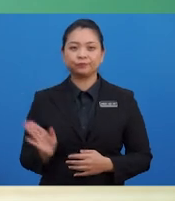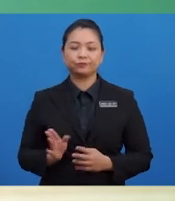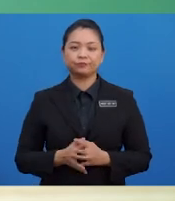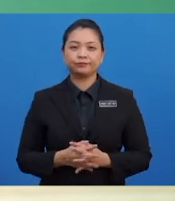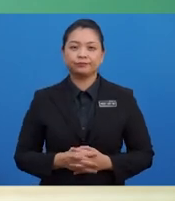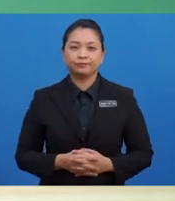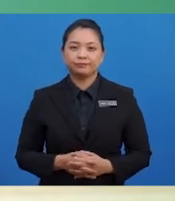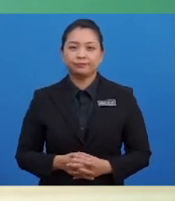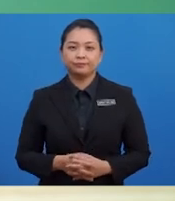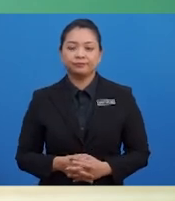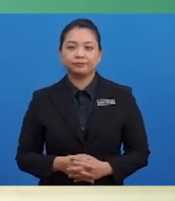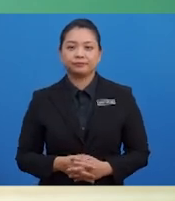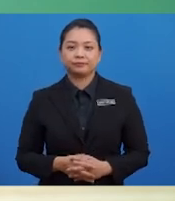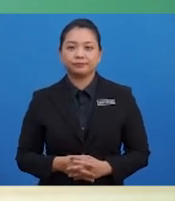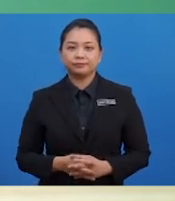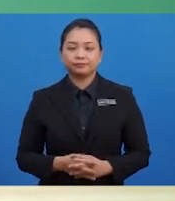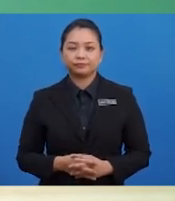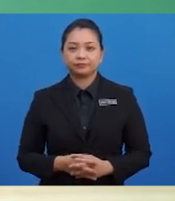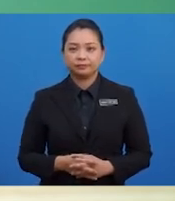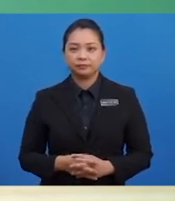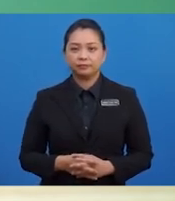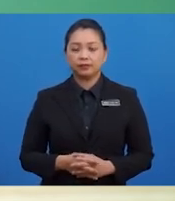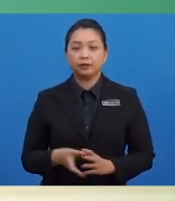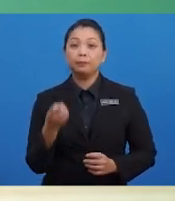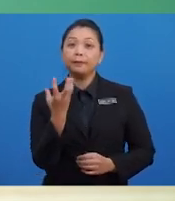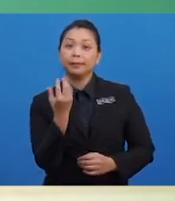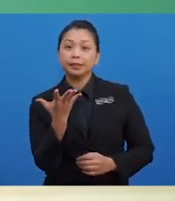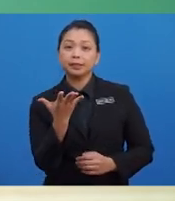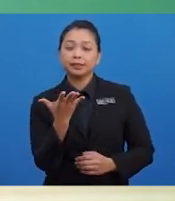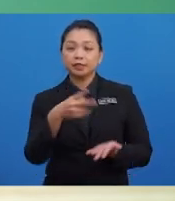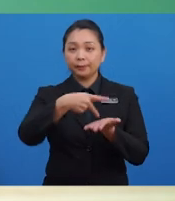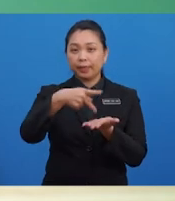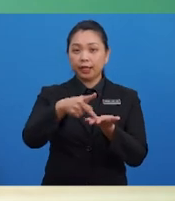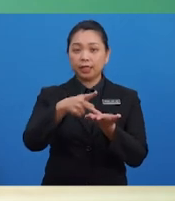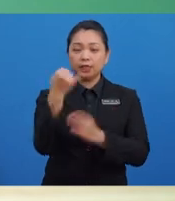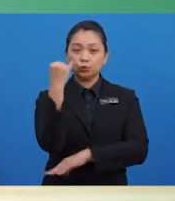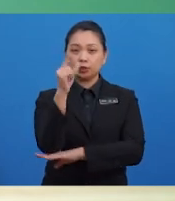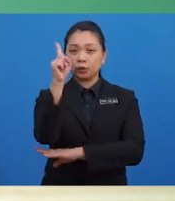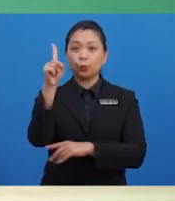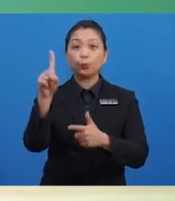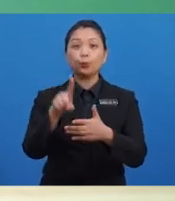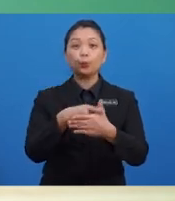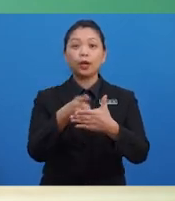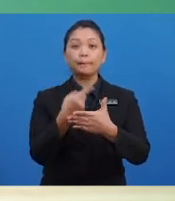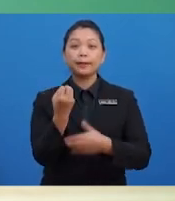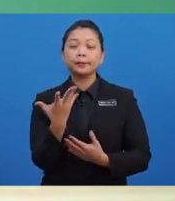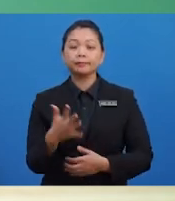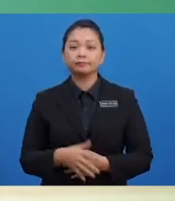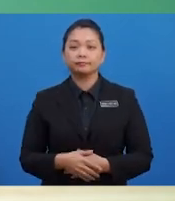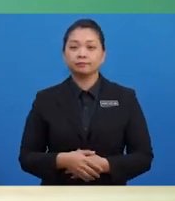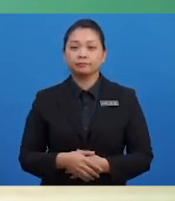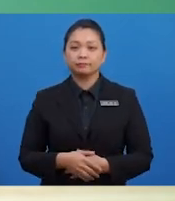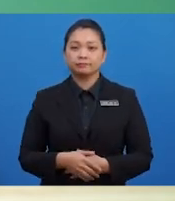Berapakah bayaran insurans untuk sebulan? Ya, tepat sekali.